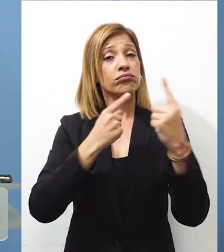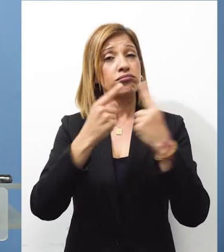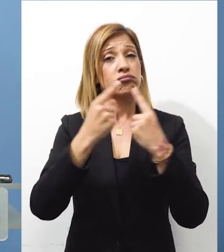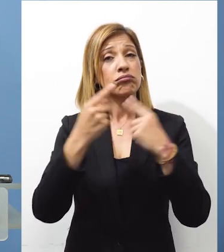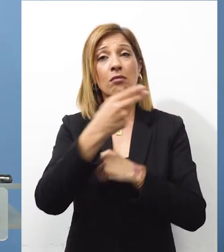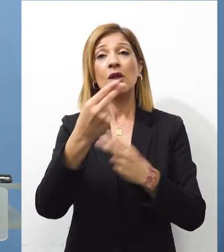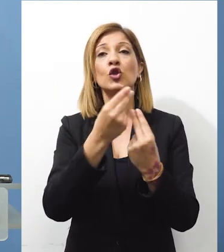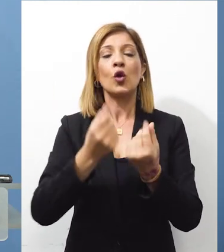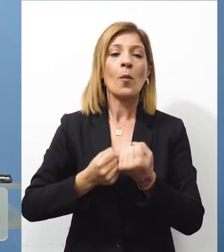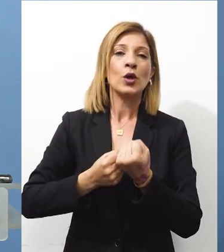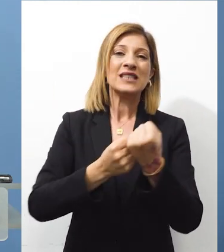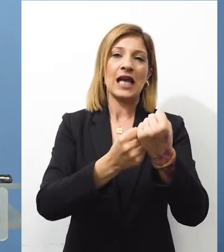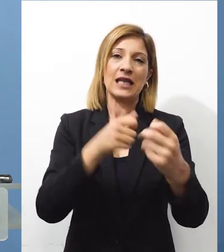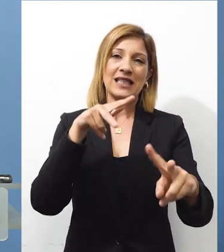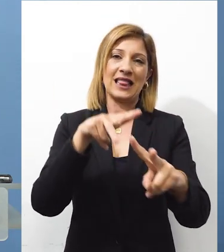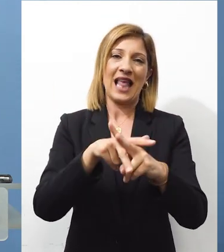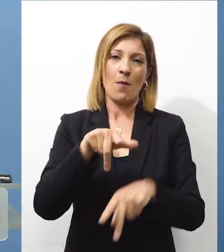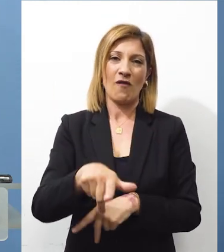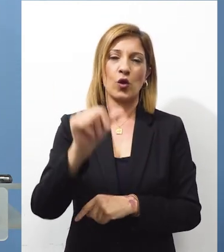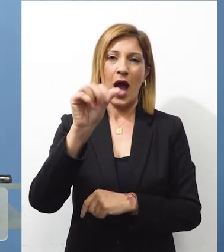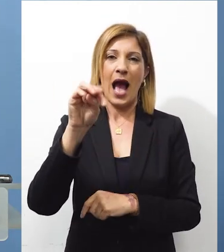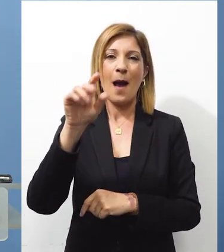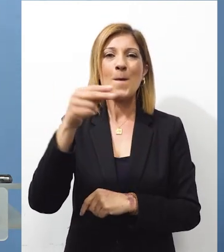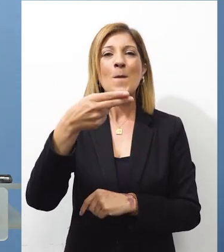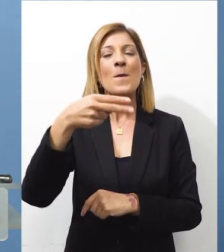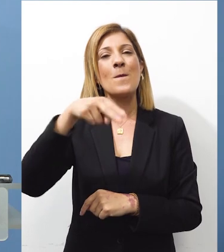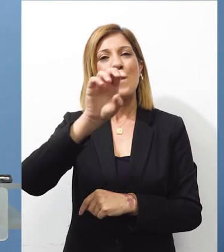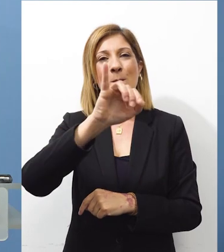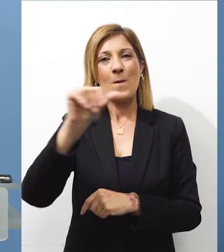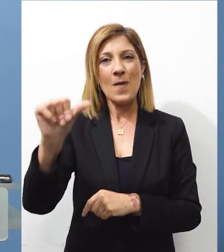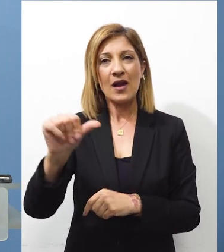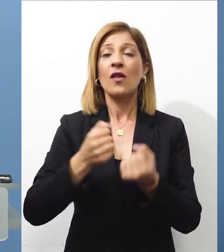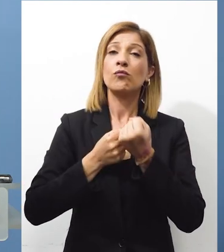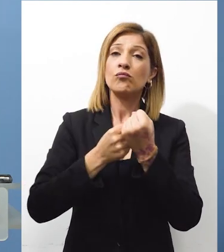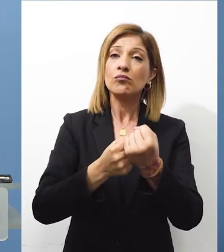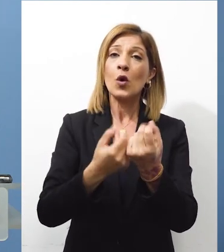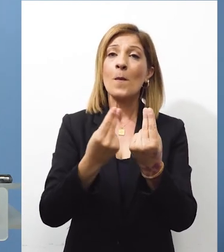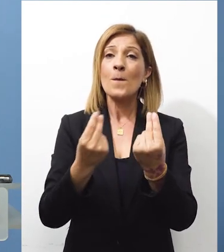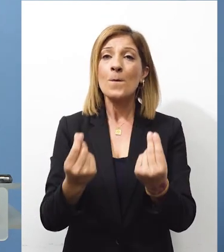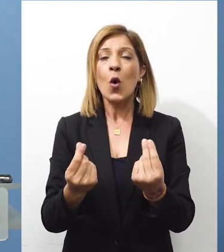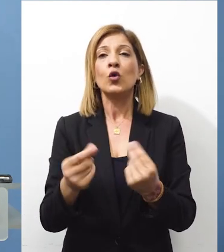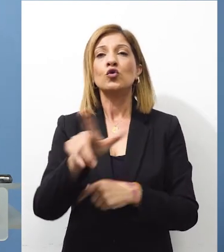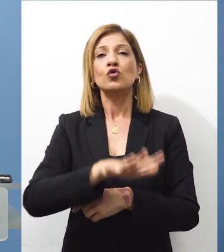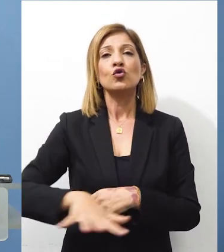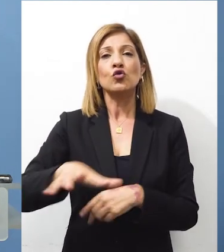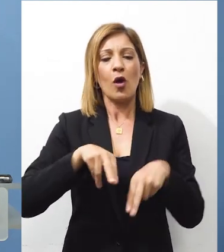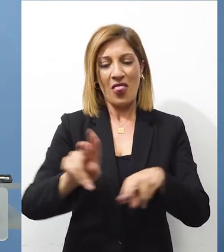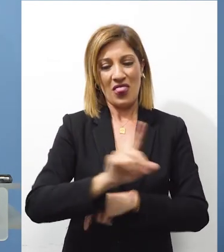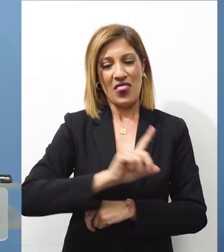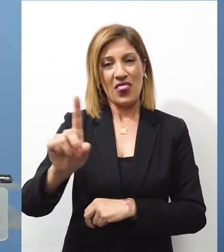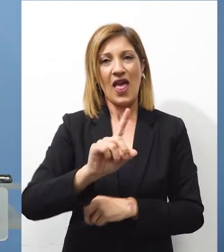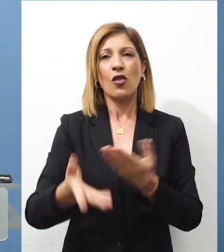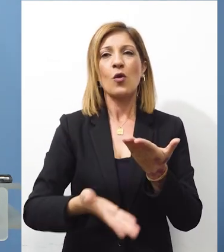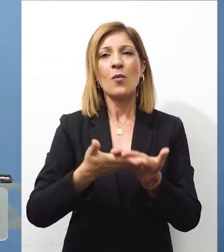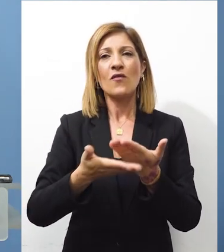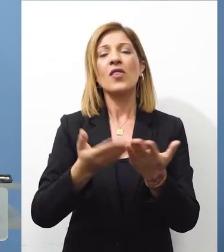στους τρόπους στήριξης του Ταμείου Αμάλθια με στόχο την ενίσχυση της βιωσιμότητας του θαλάσσου ανθρωπιστικού διαδρόμου αλλά